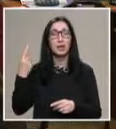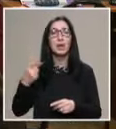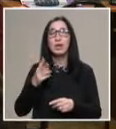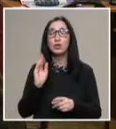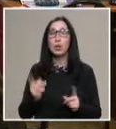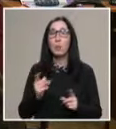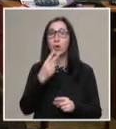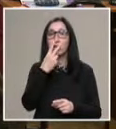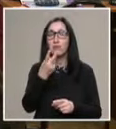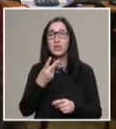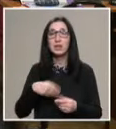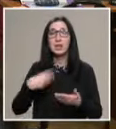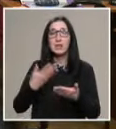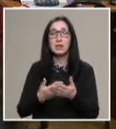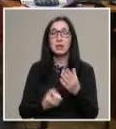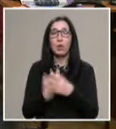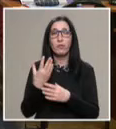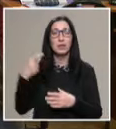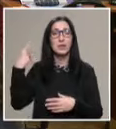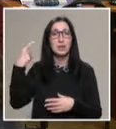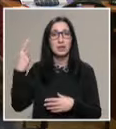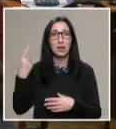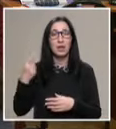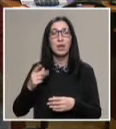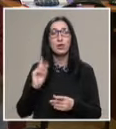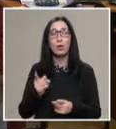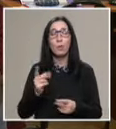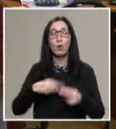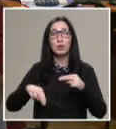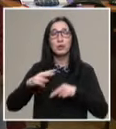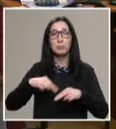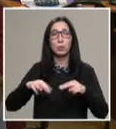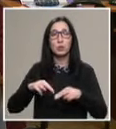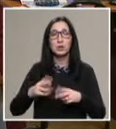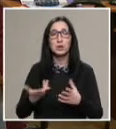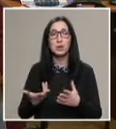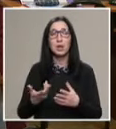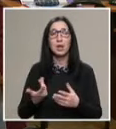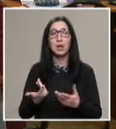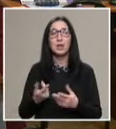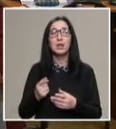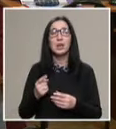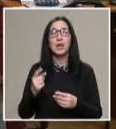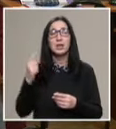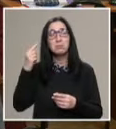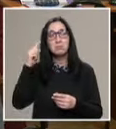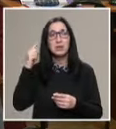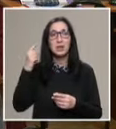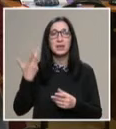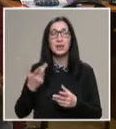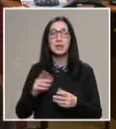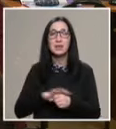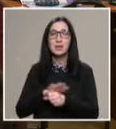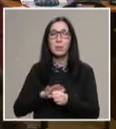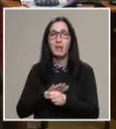да изнесат новите си идеи, ще могат да потърсят ресурсите и копинг стратегиите за справяне на